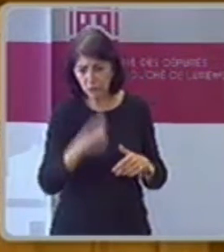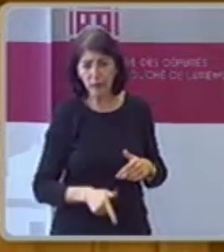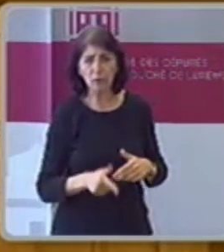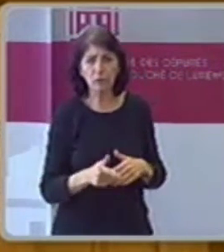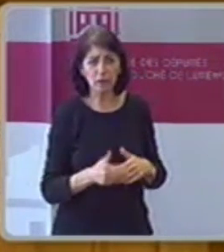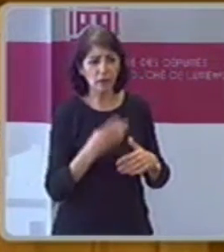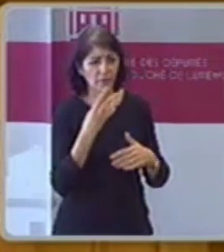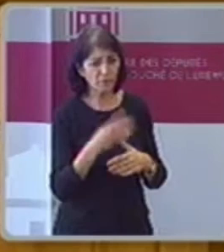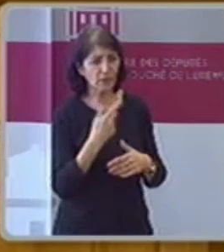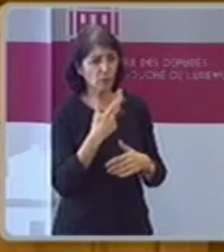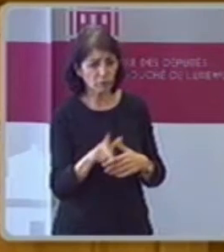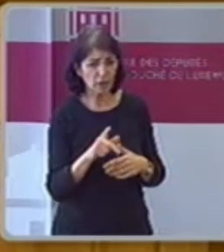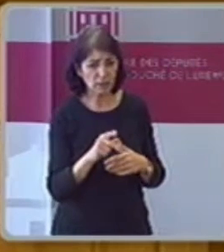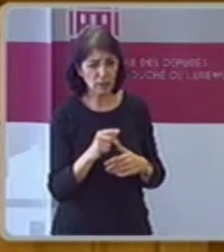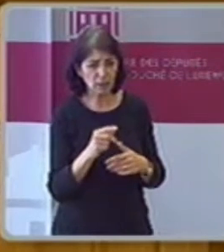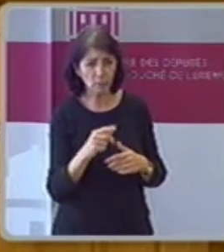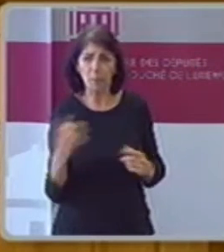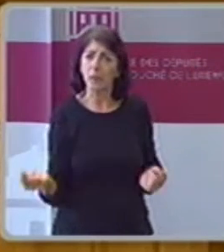und genau wie in der Schrauben